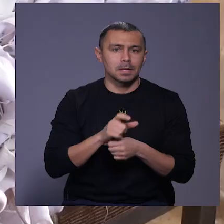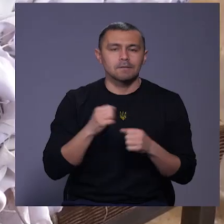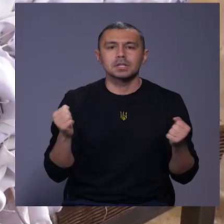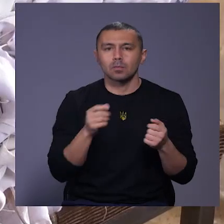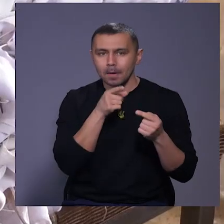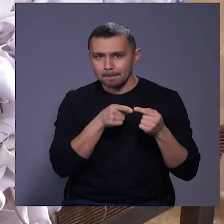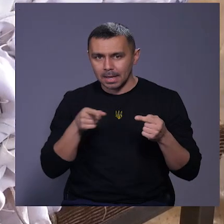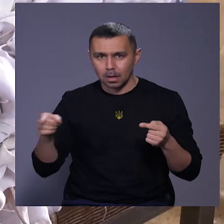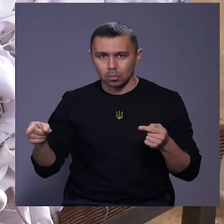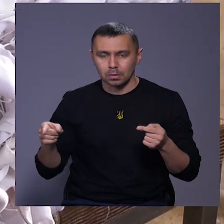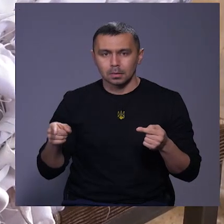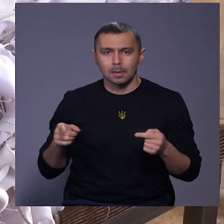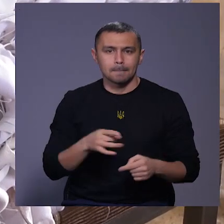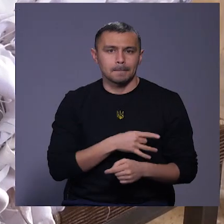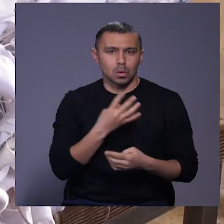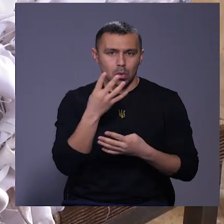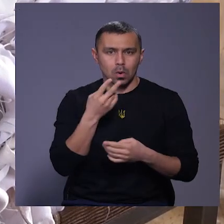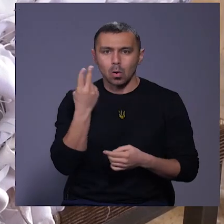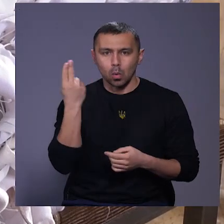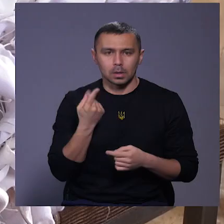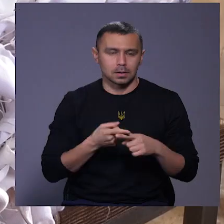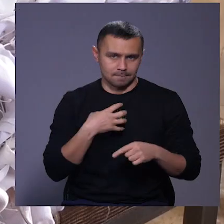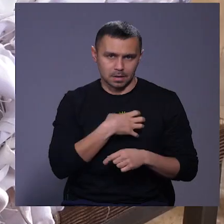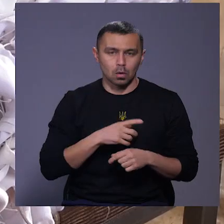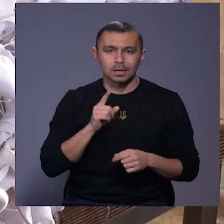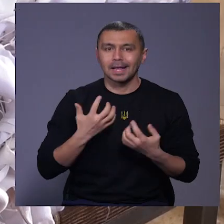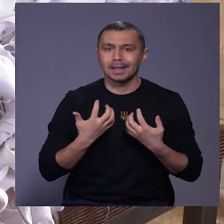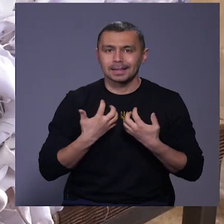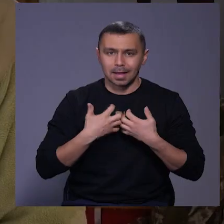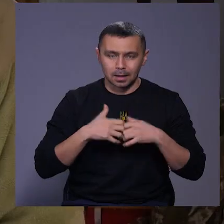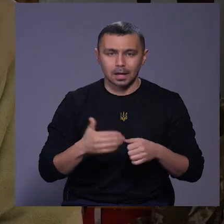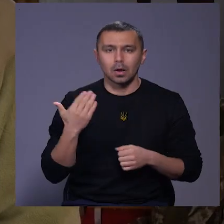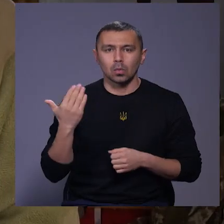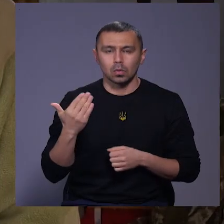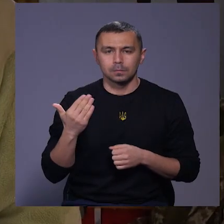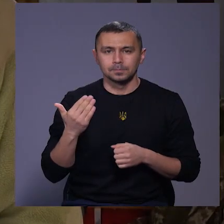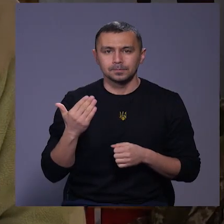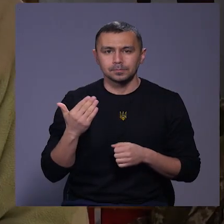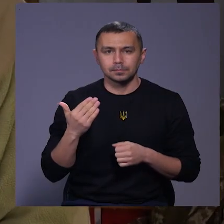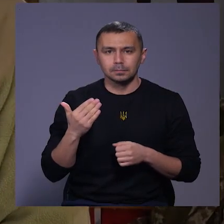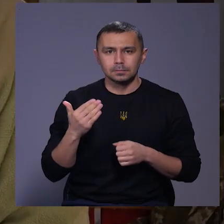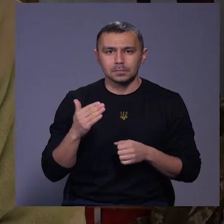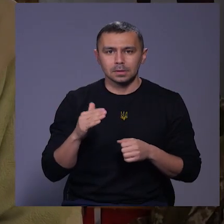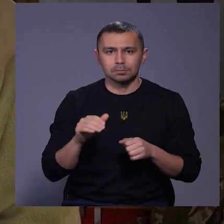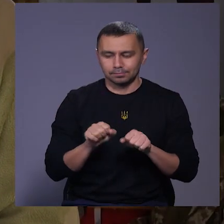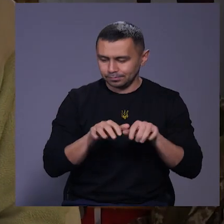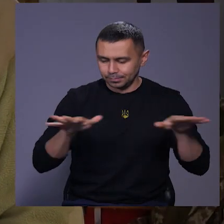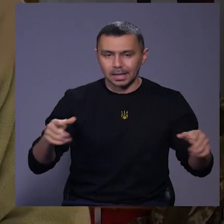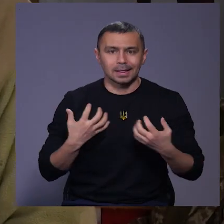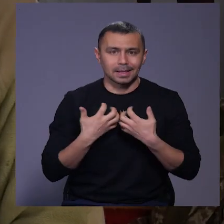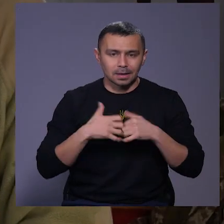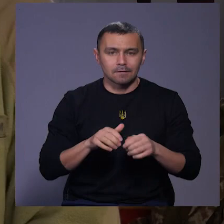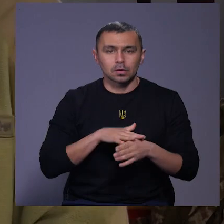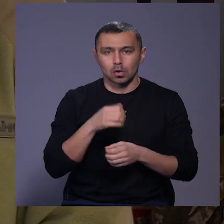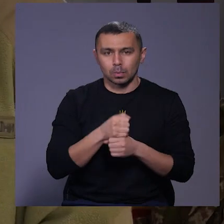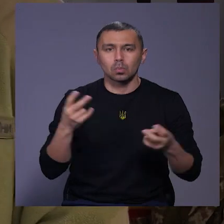зимовий період білого кольору це дуже є важливо. Оскільки техніка і його розосередження тої техніки, також самовиконання робіт